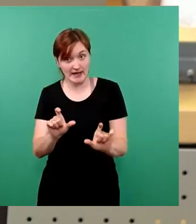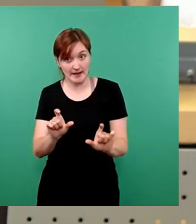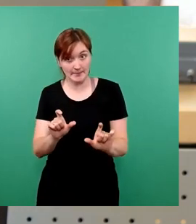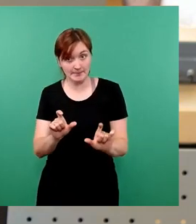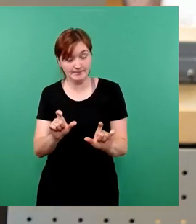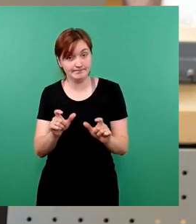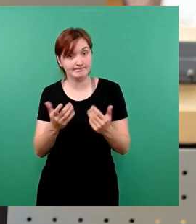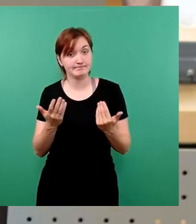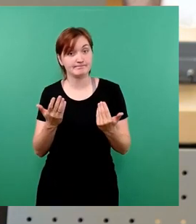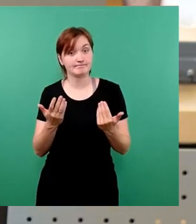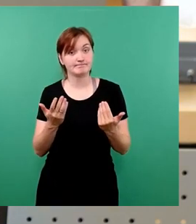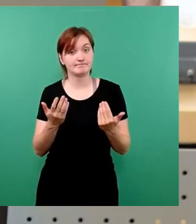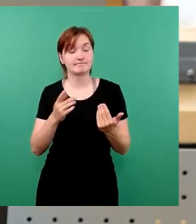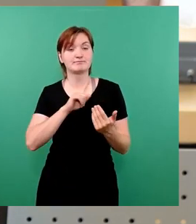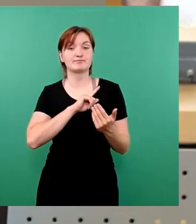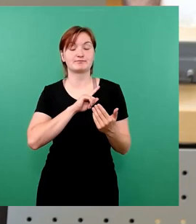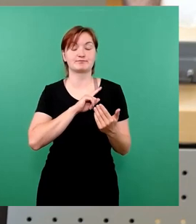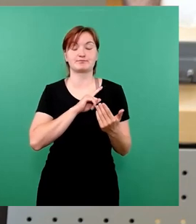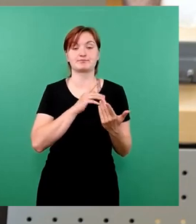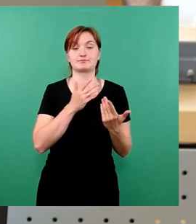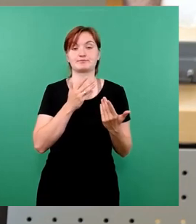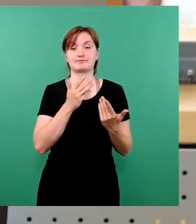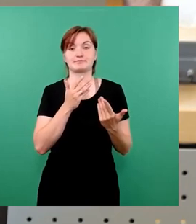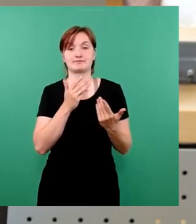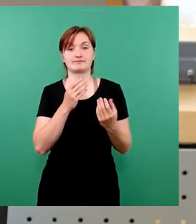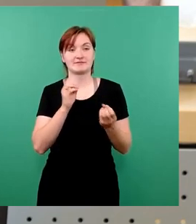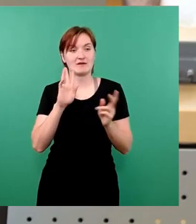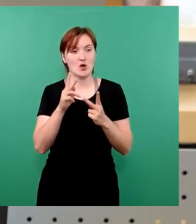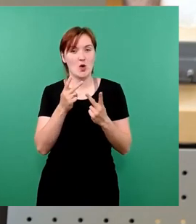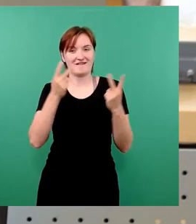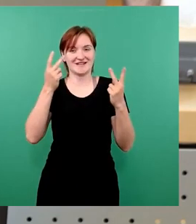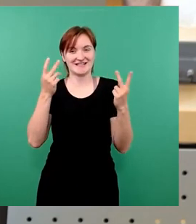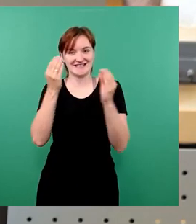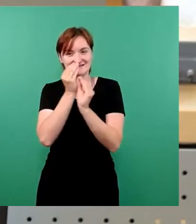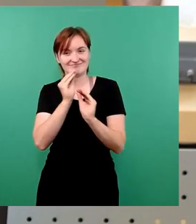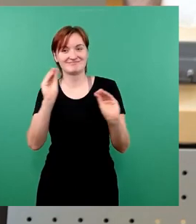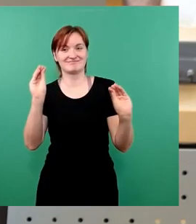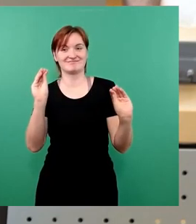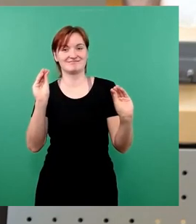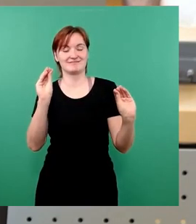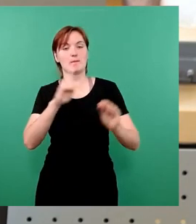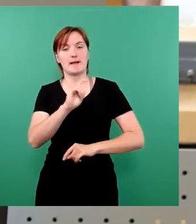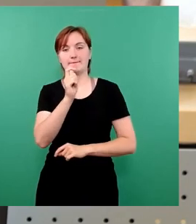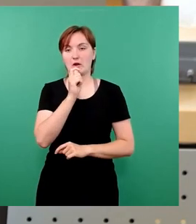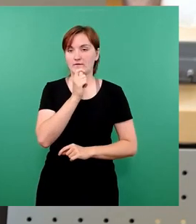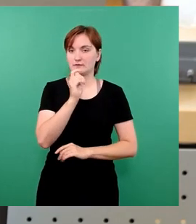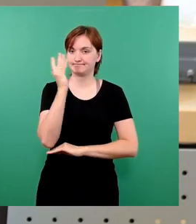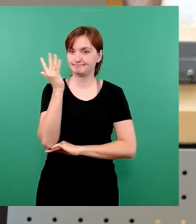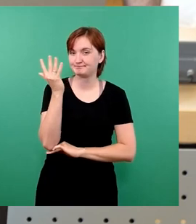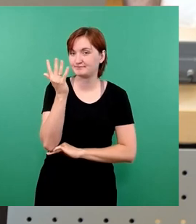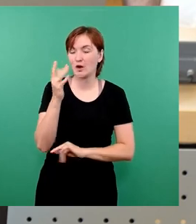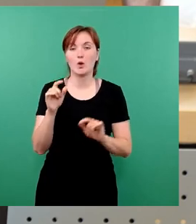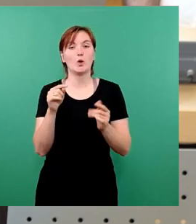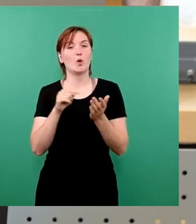ich habe mich deswegen auch entschieden, obwohl wir das ja auch öffentlich gemacht haben, nochmal ans Mikrofon zu treten, denn es geht ja immer